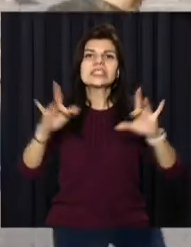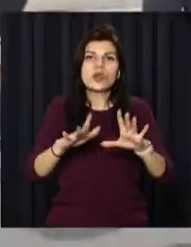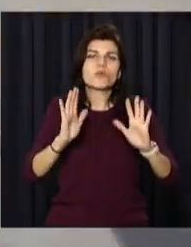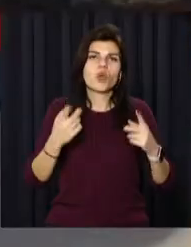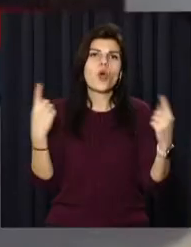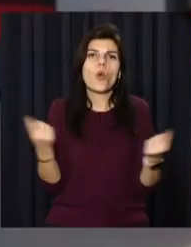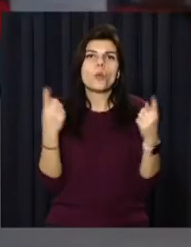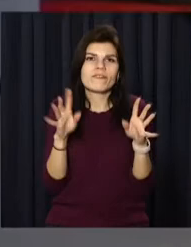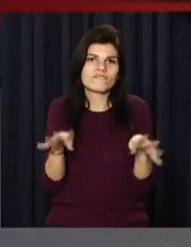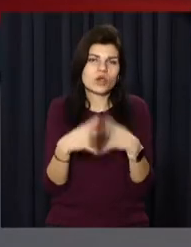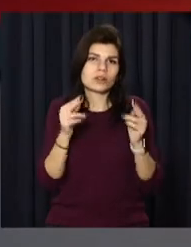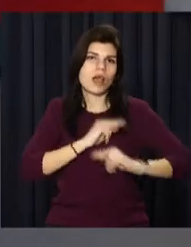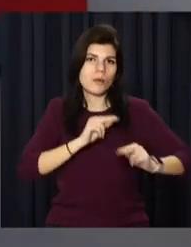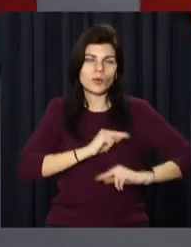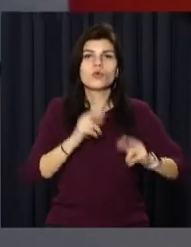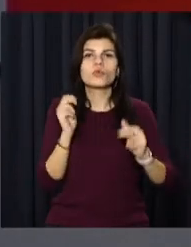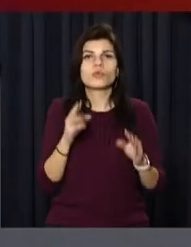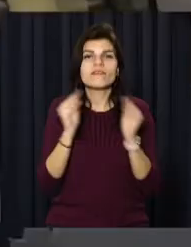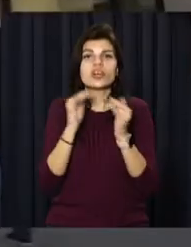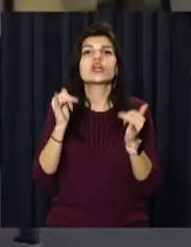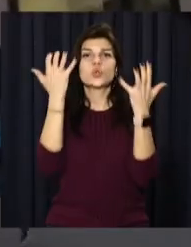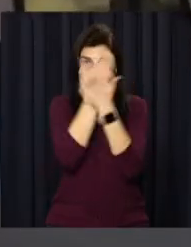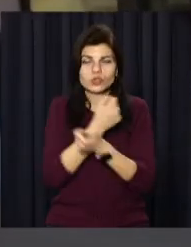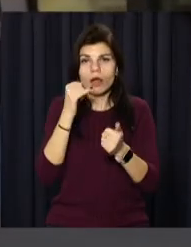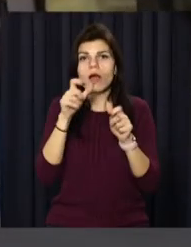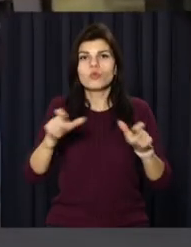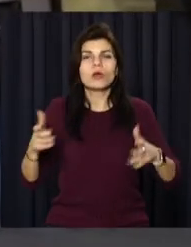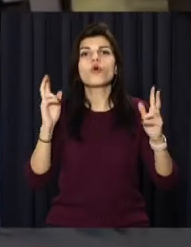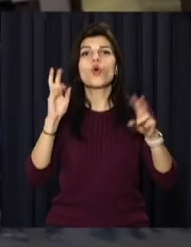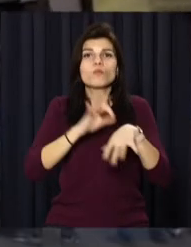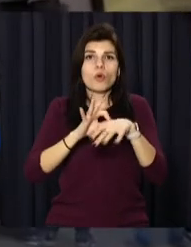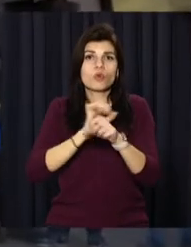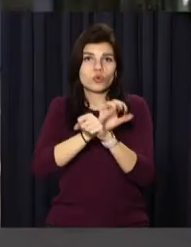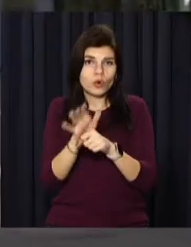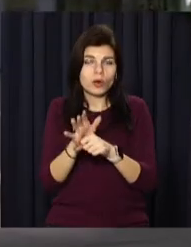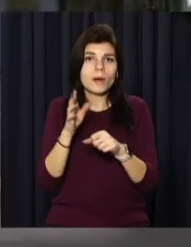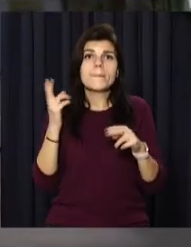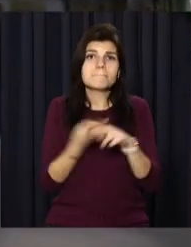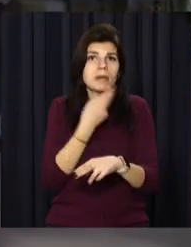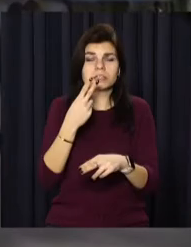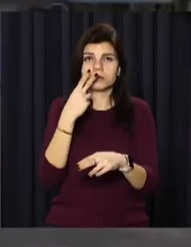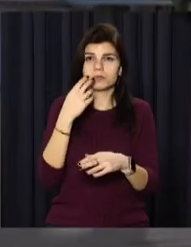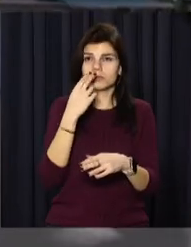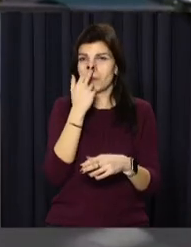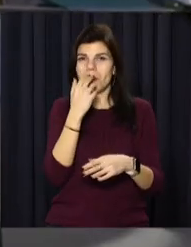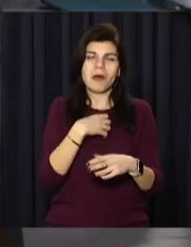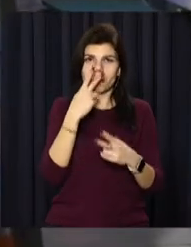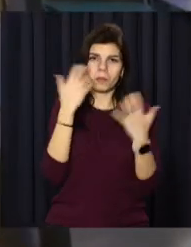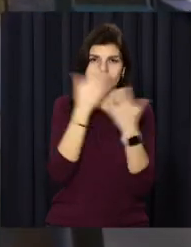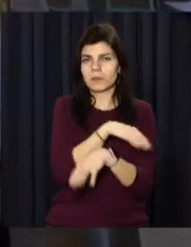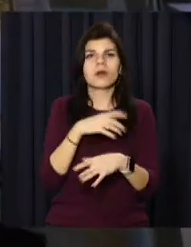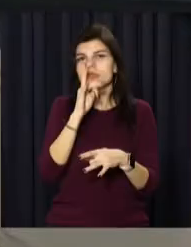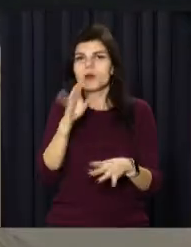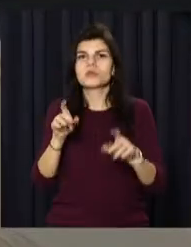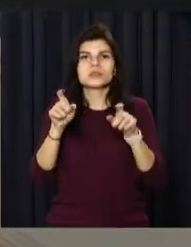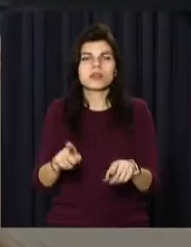звичний графік роботи та працюватимуть вночі. А людей, які хворіють коронавірусом безсимптомно, більше не примушуватимуть